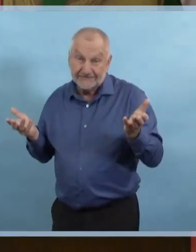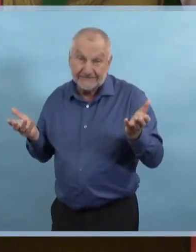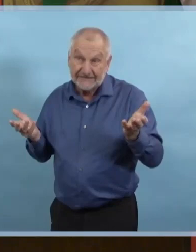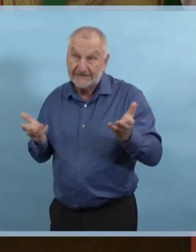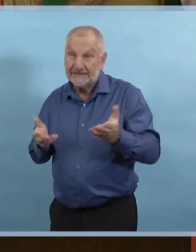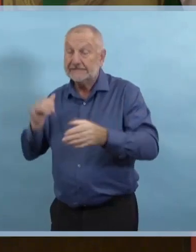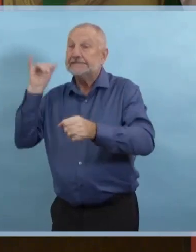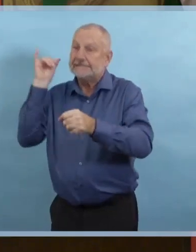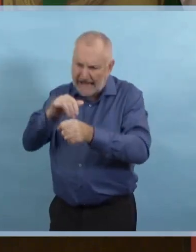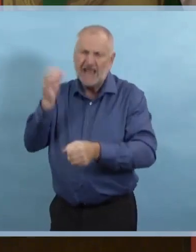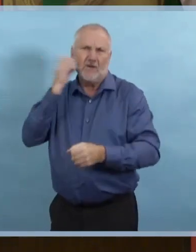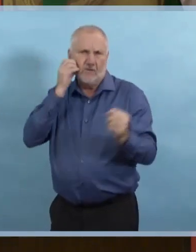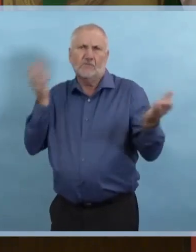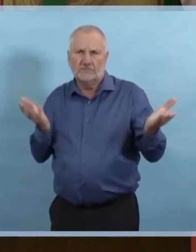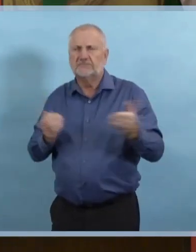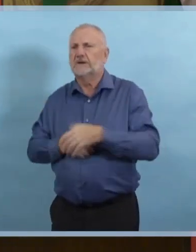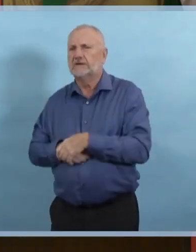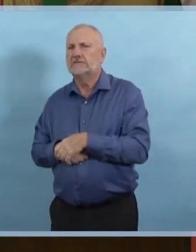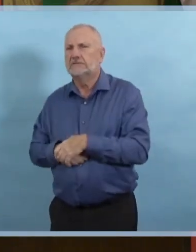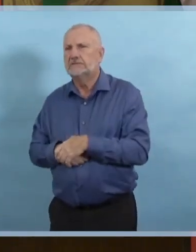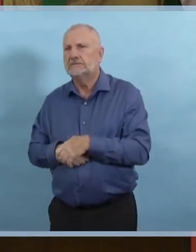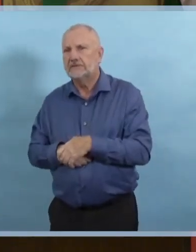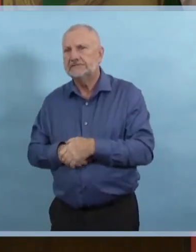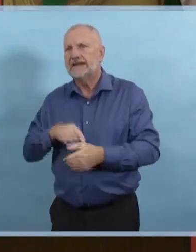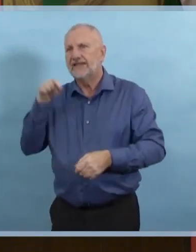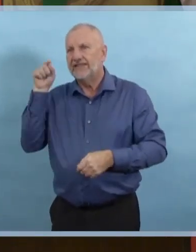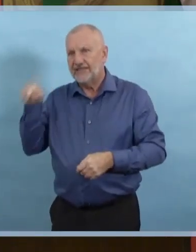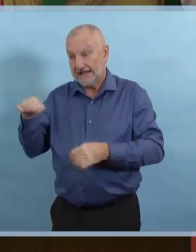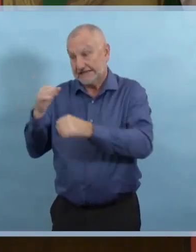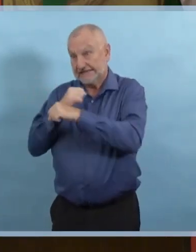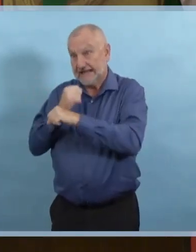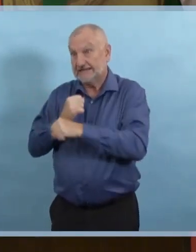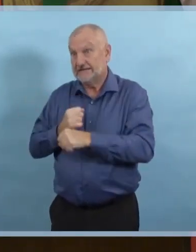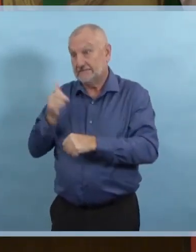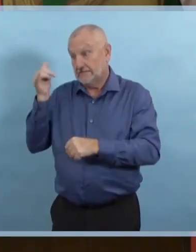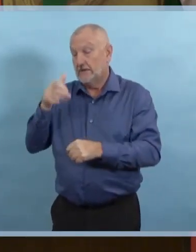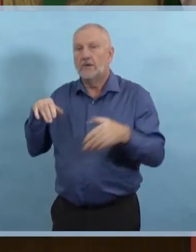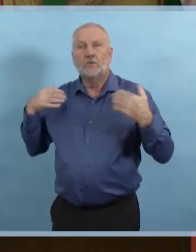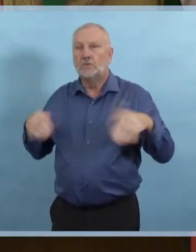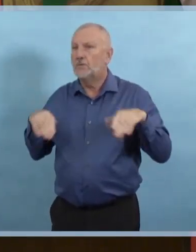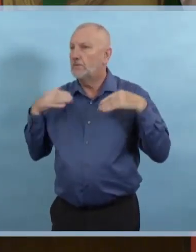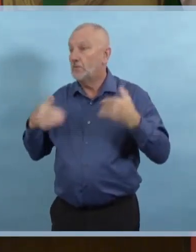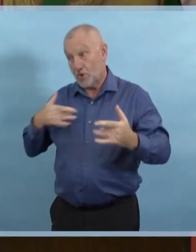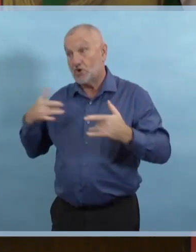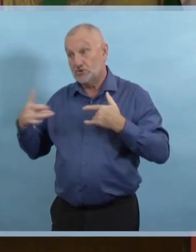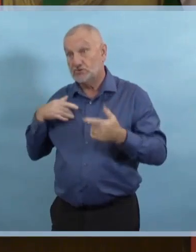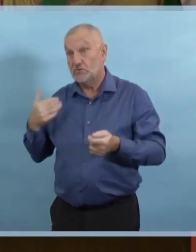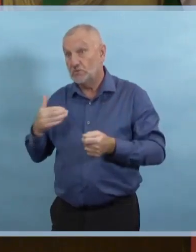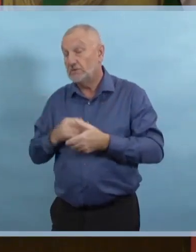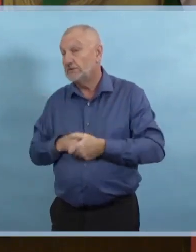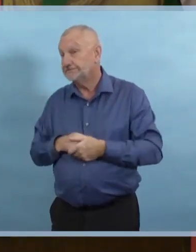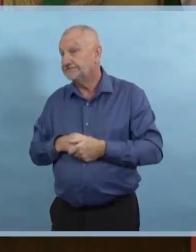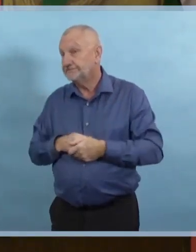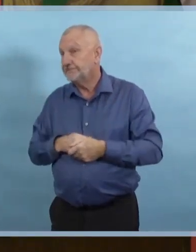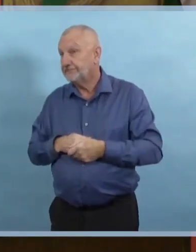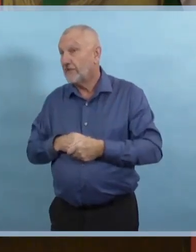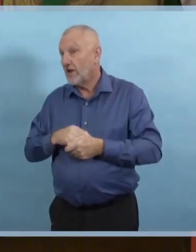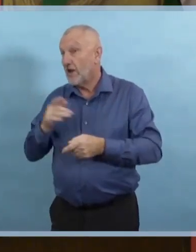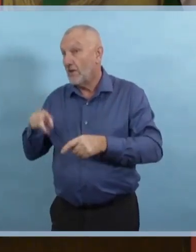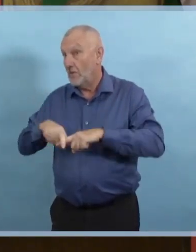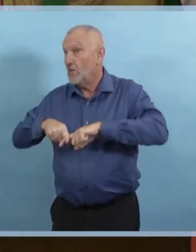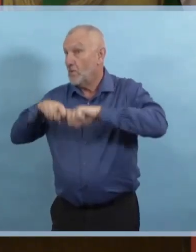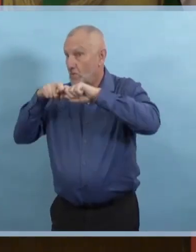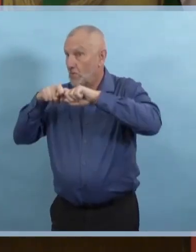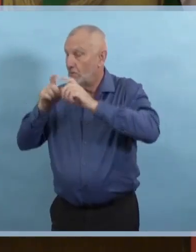pour s'arrêter, nous savons tous ce que nous pouvons faire et nous pouvons tous le faire dès aujourd'hui. Nous pouvons tous réduire le risque d'acquérir le virus aujourd